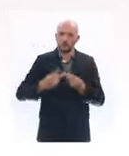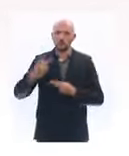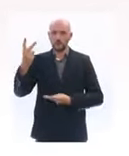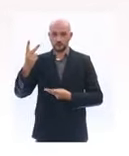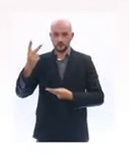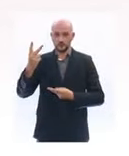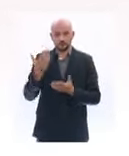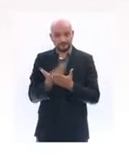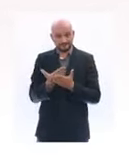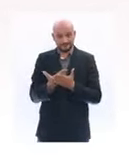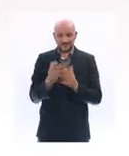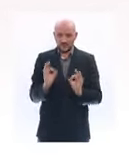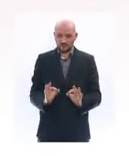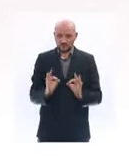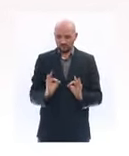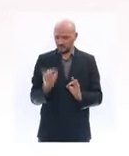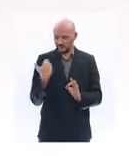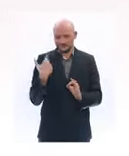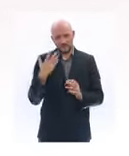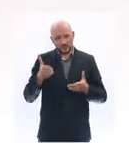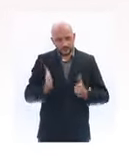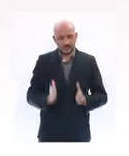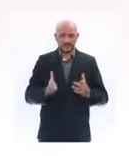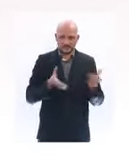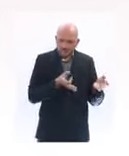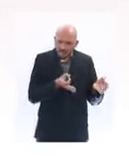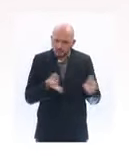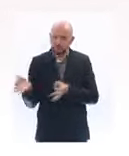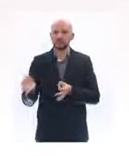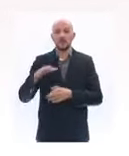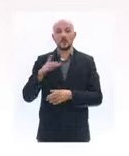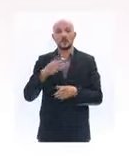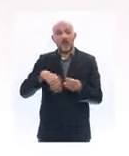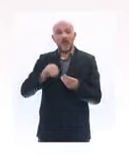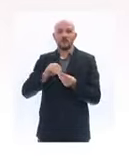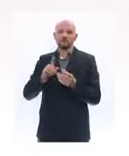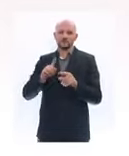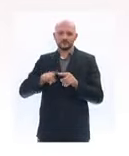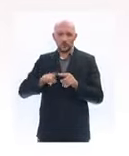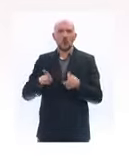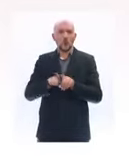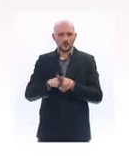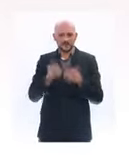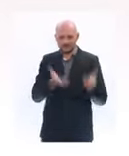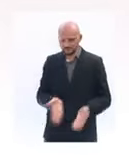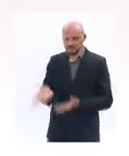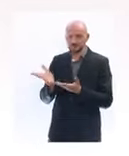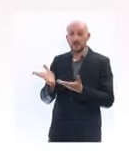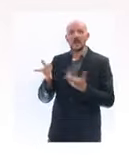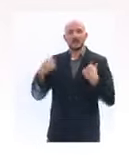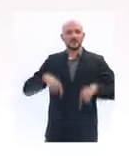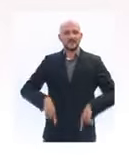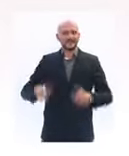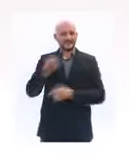pérenniser, mais également à les compléter, comme va vous le présenter le ministre chargé de l'Économie,